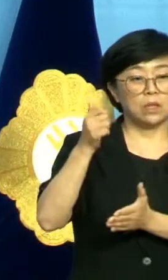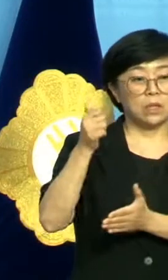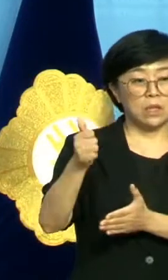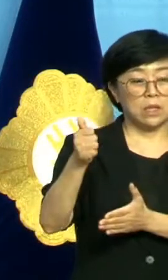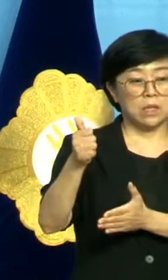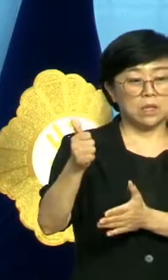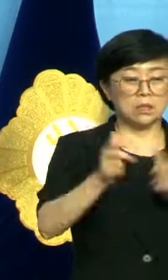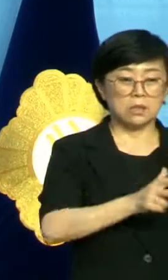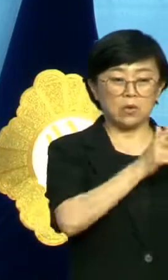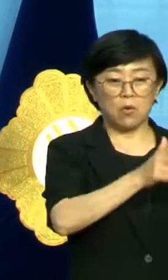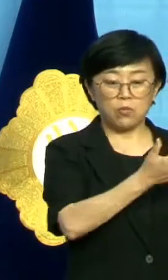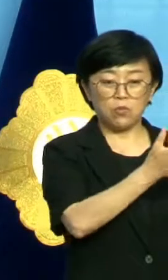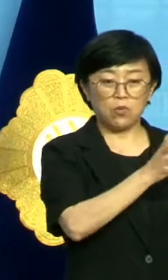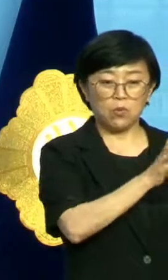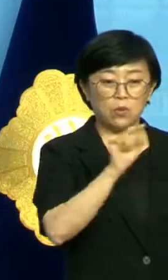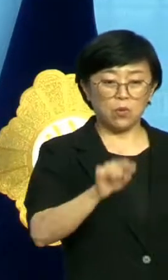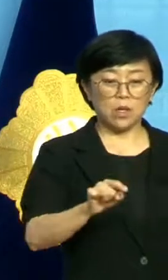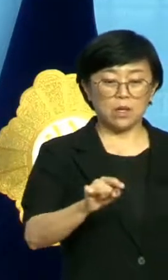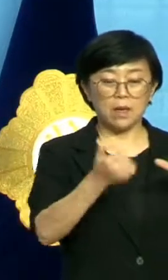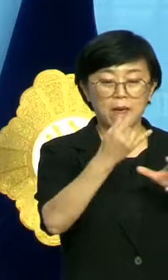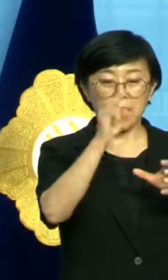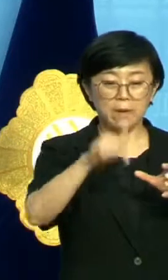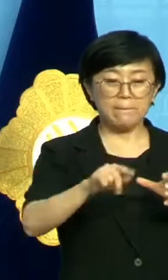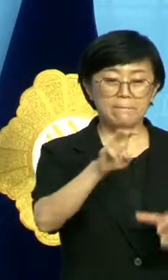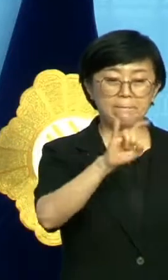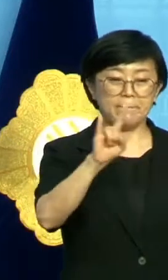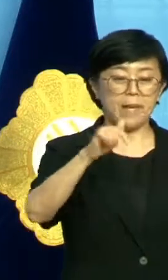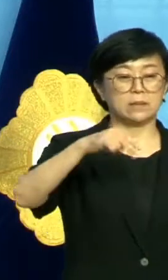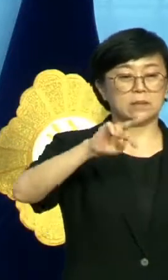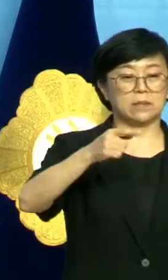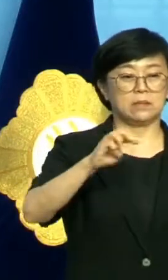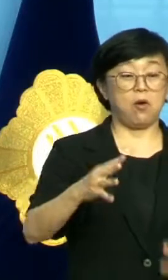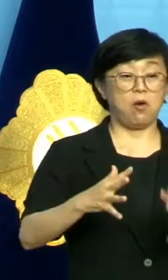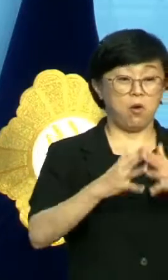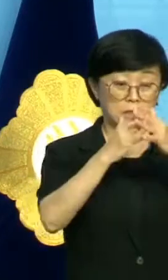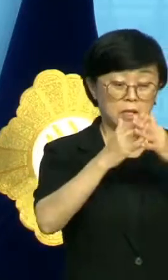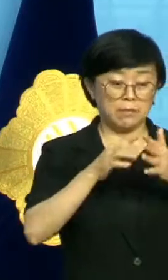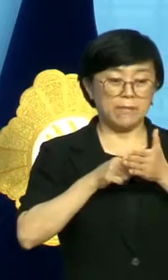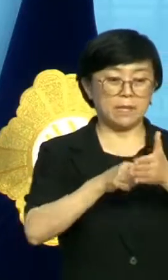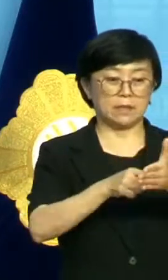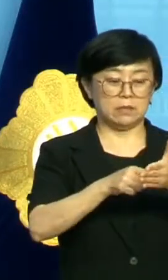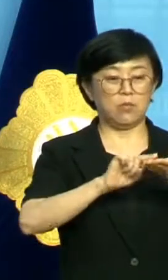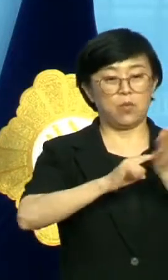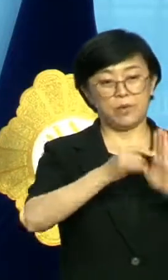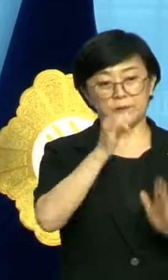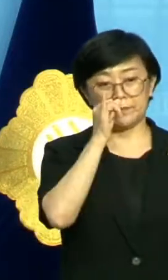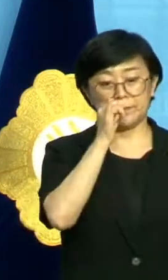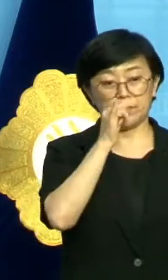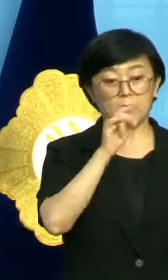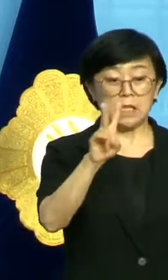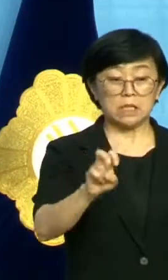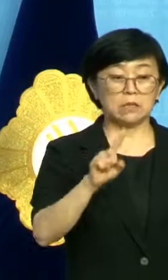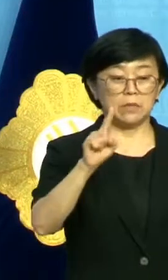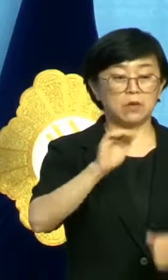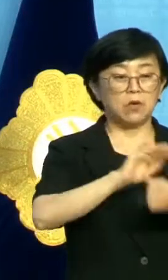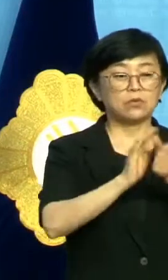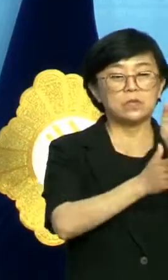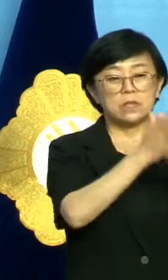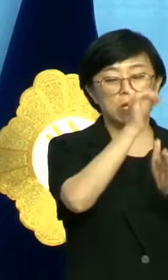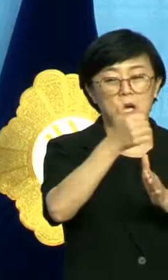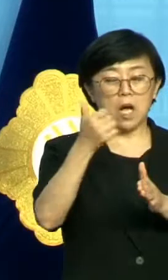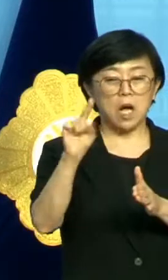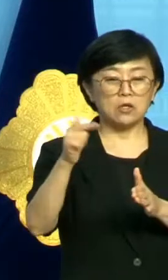산업부는 월성 핵발전소 맥스터 건설 강행 의지를 표현했다. 이어 21일 경주시장과